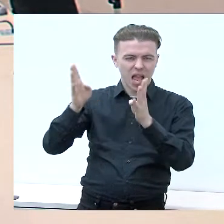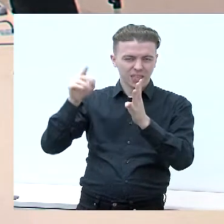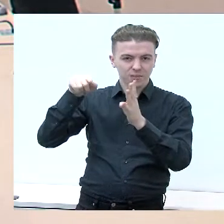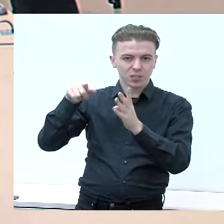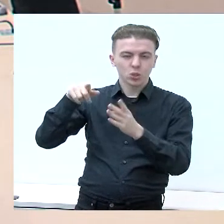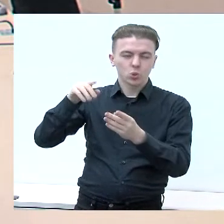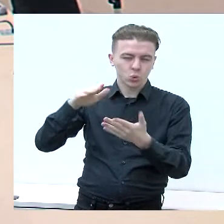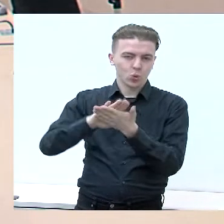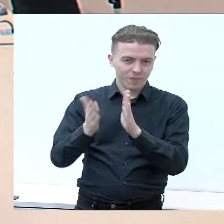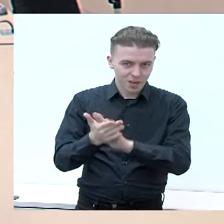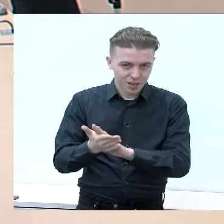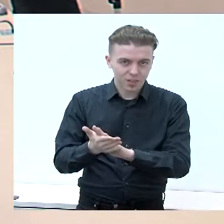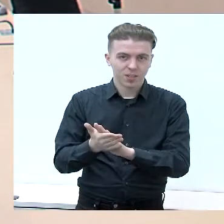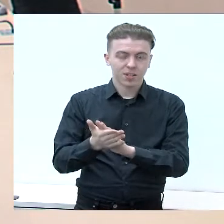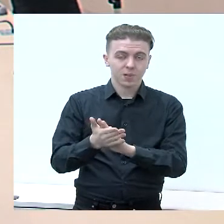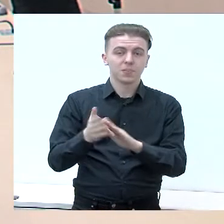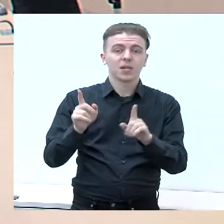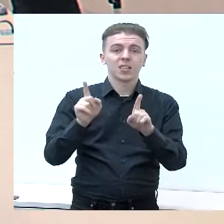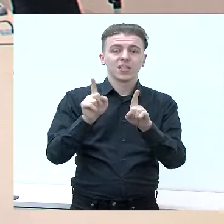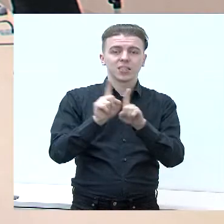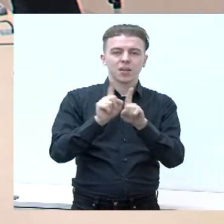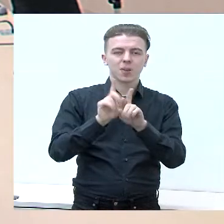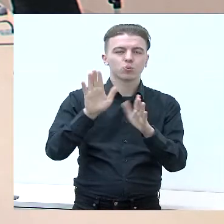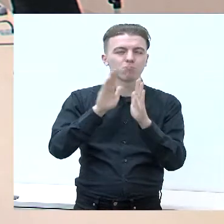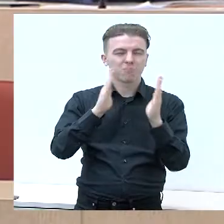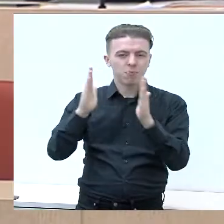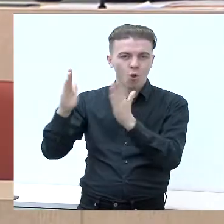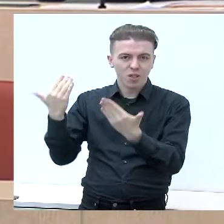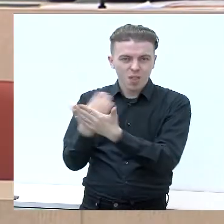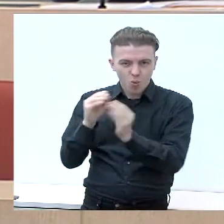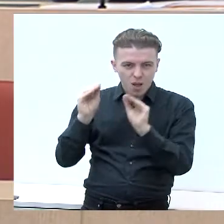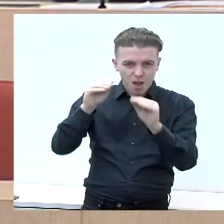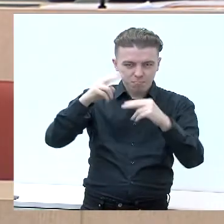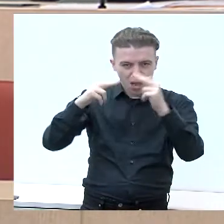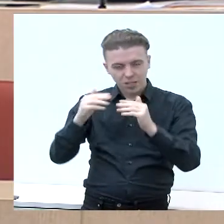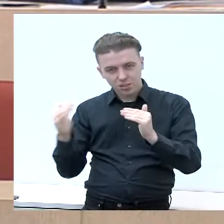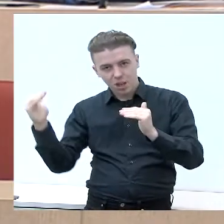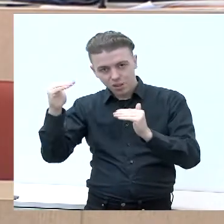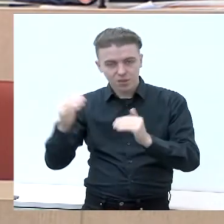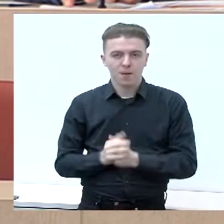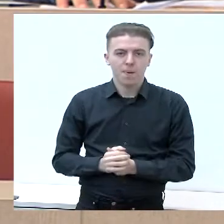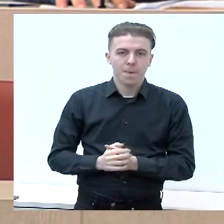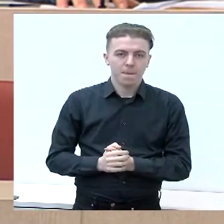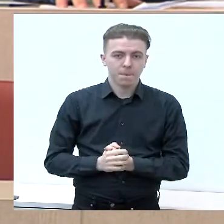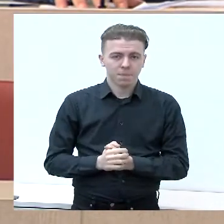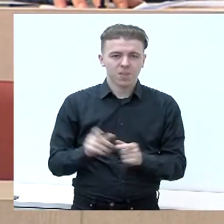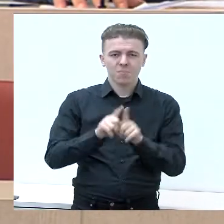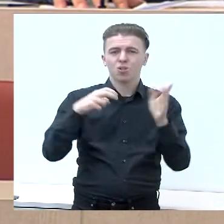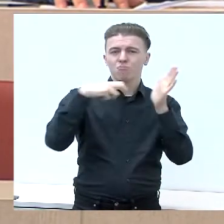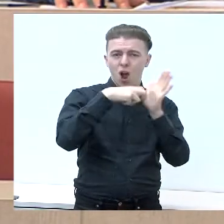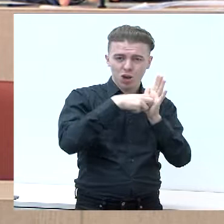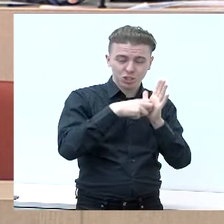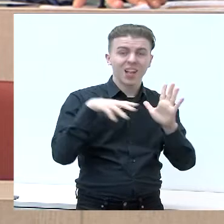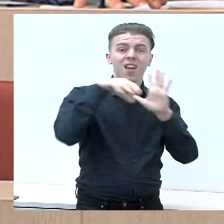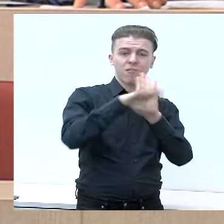Baigiamą pastatyti Kalvarijos bibliotekos naujas priestatas, priduotas artlių paštas, kuriuose bus muziejus ir